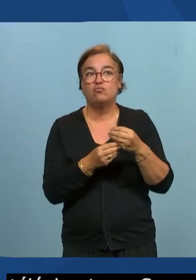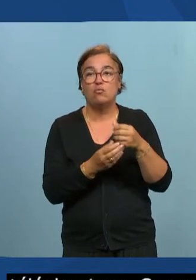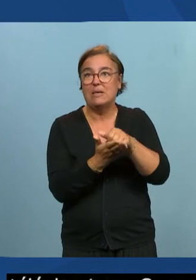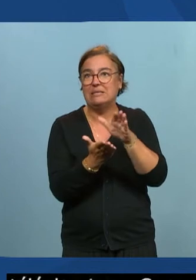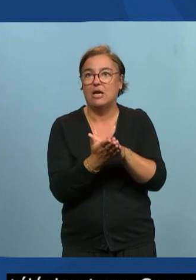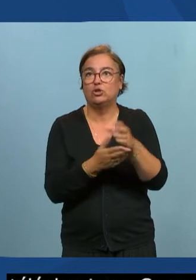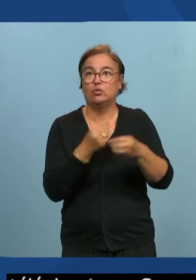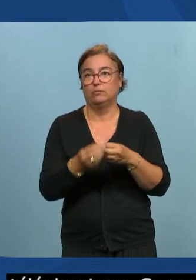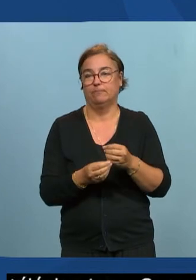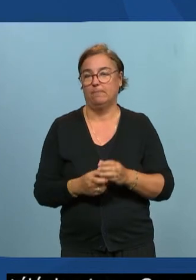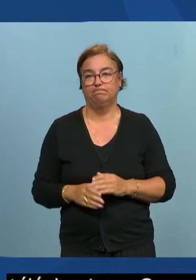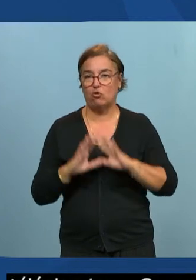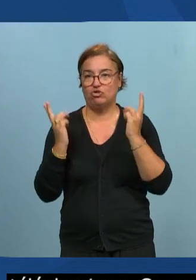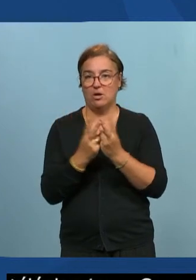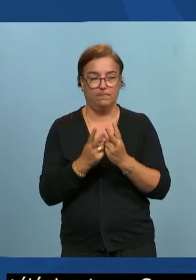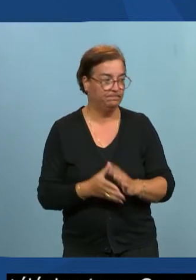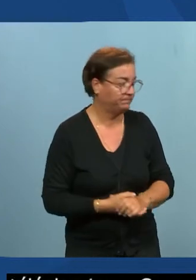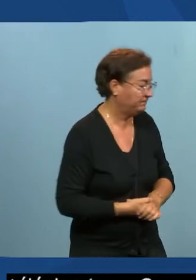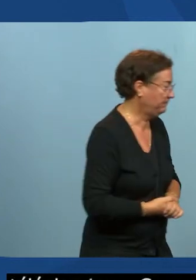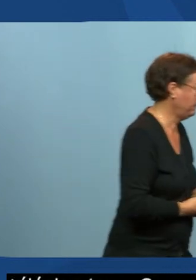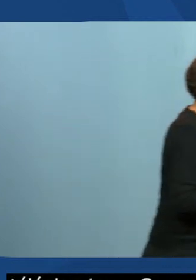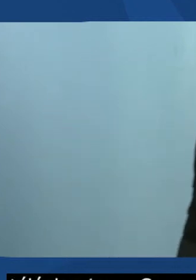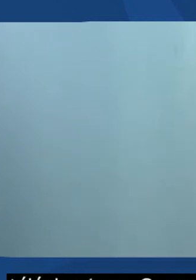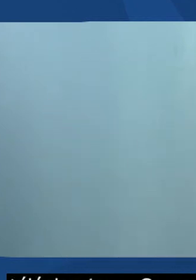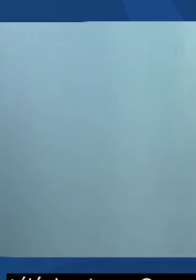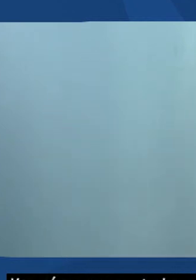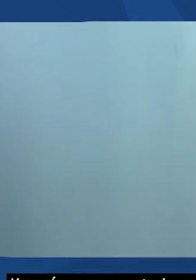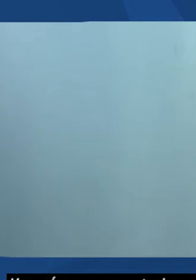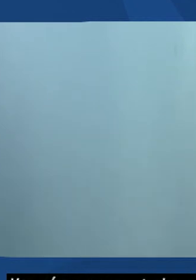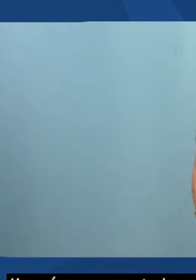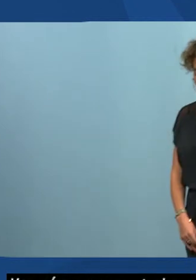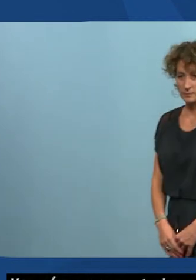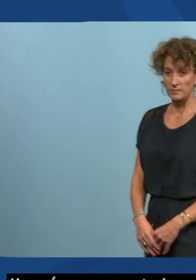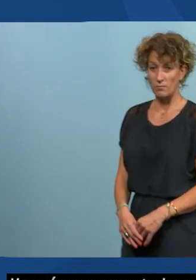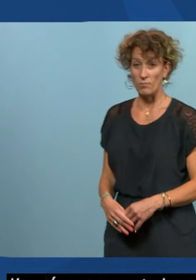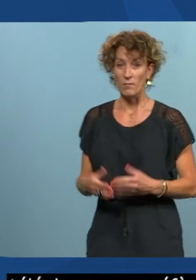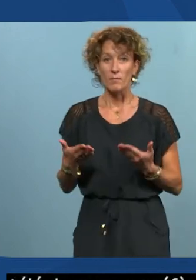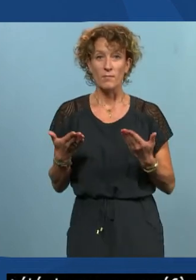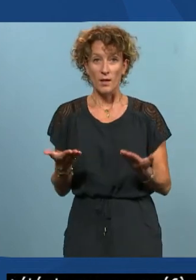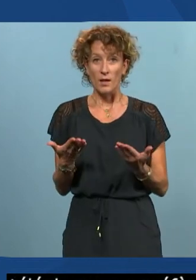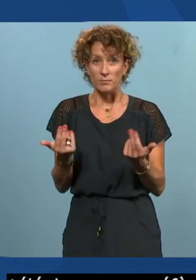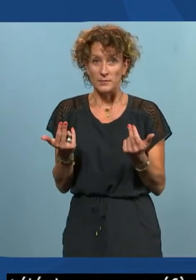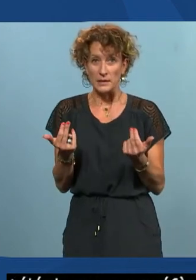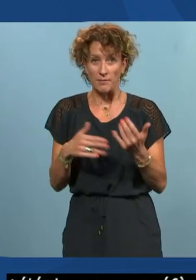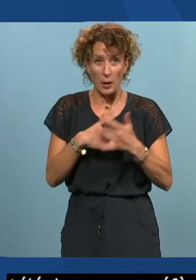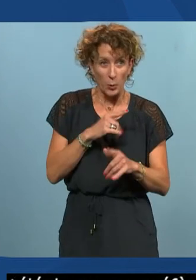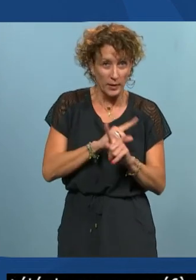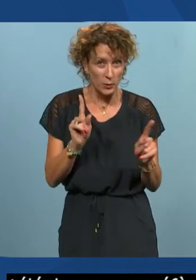par SMS voilà j'espère je ne pas trop en je passe un parole à Pierre